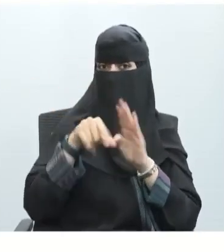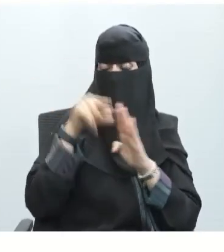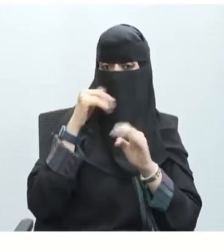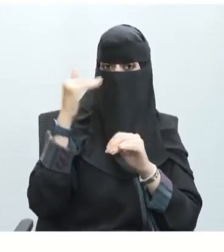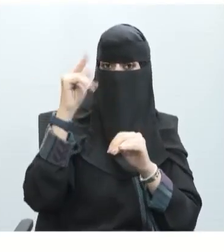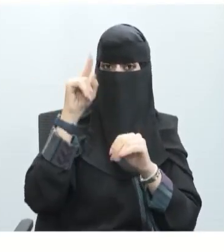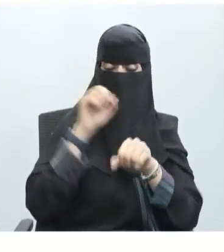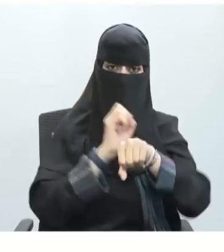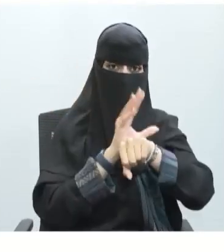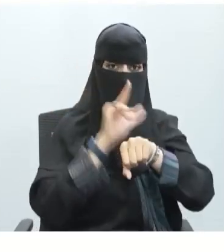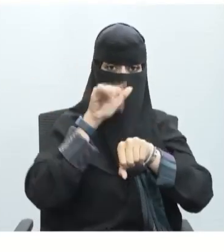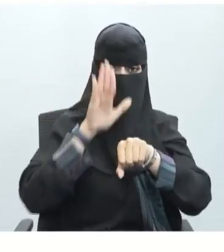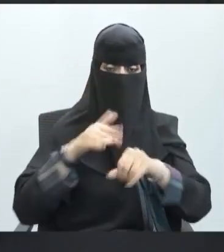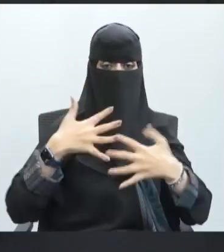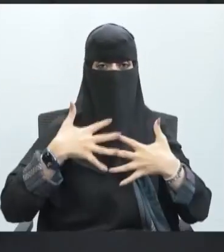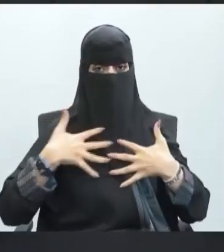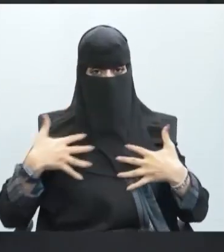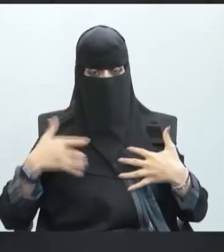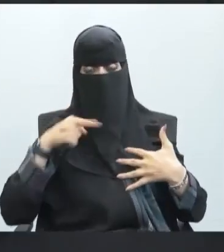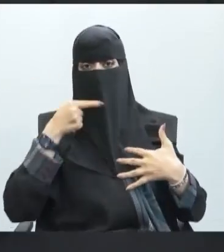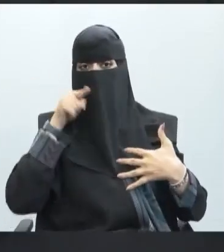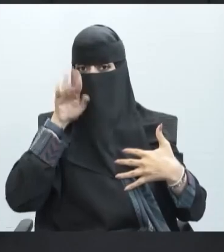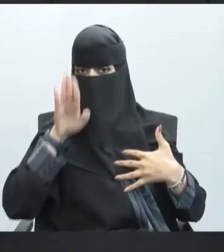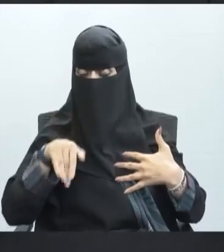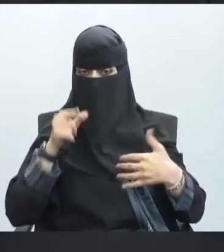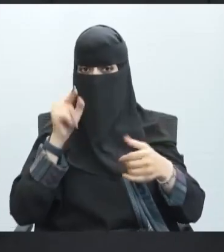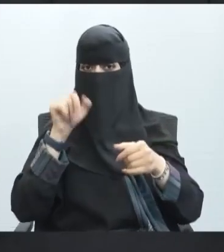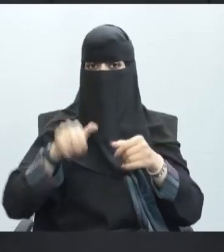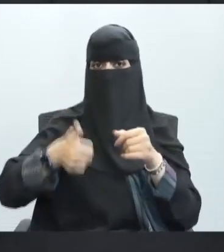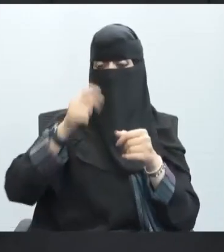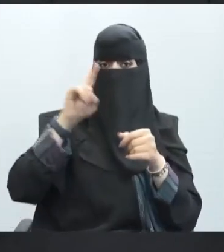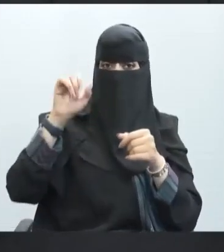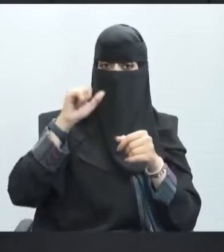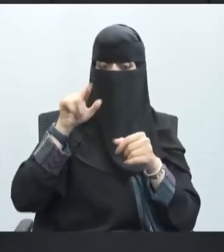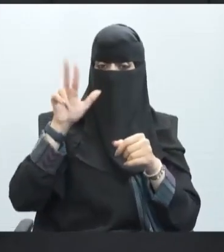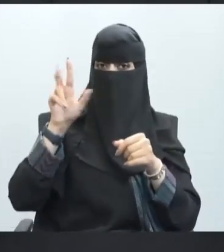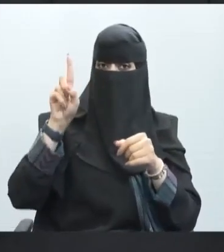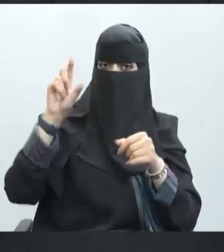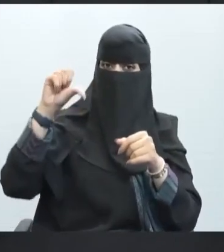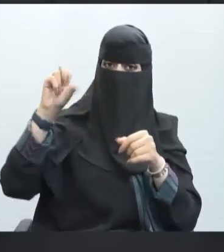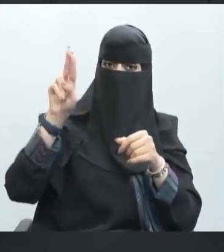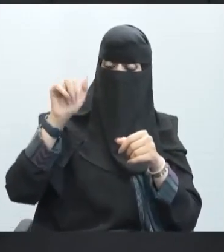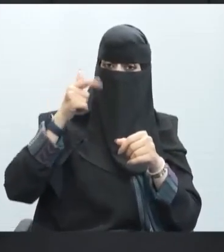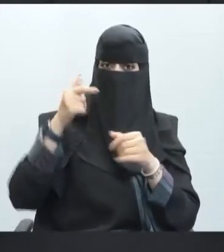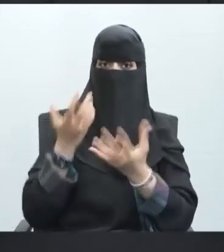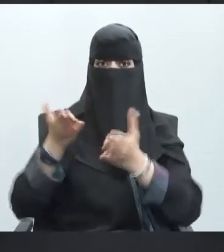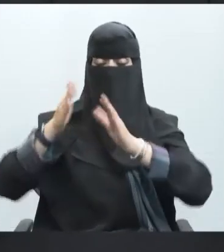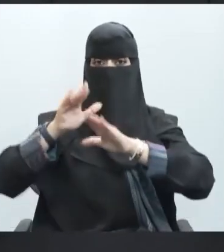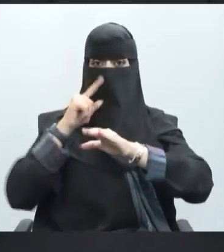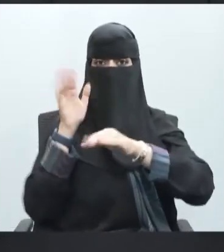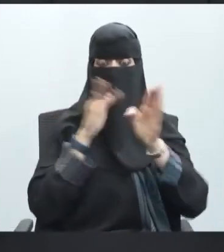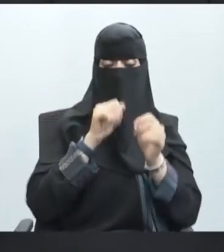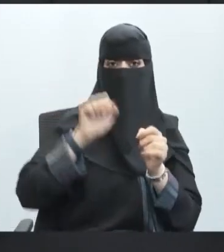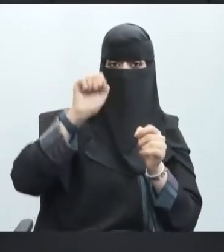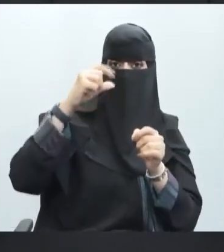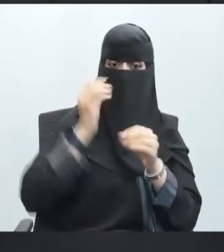الخلية العصبية في لحظة الراحة كنا نذكر أن أيونات البوتاسيوم كانت أكثر من أيونات الصادم داخل الخلية